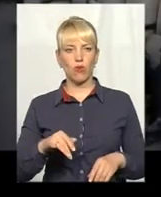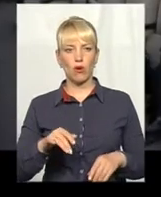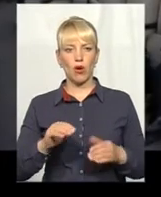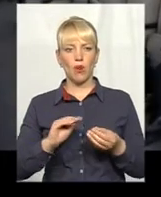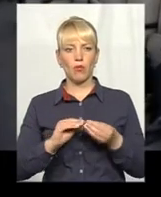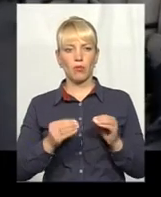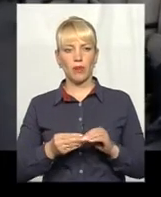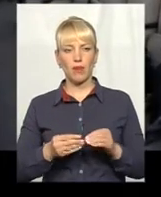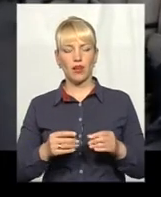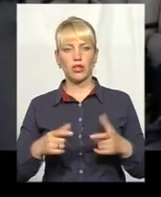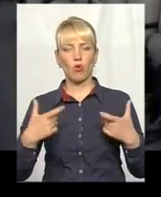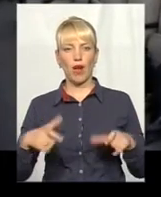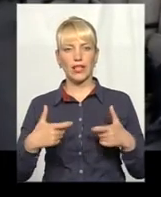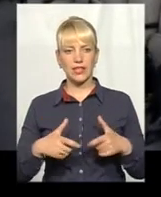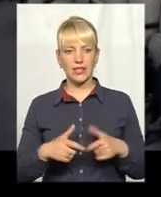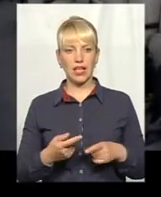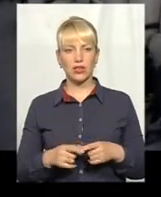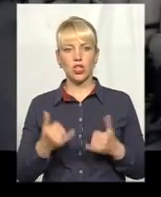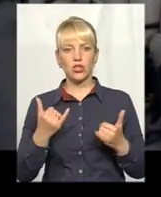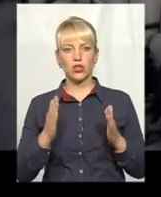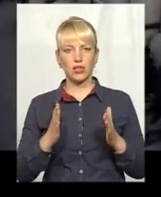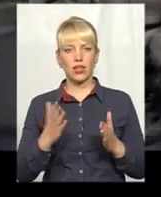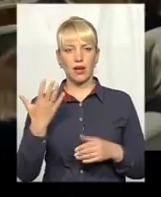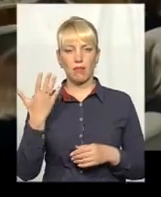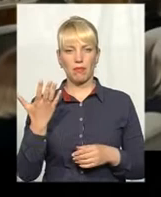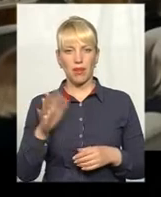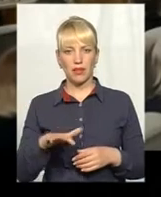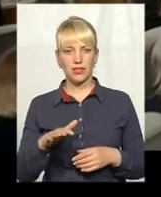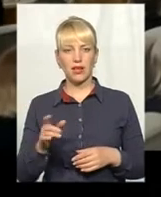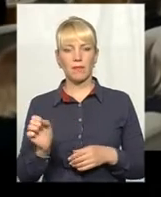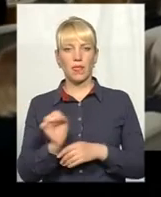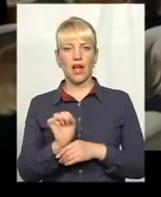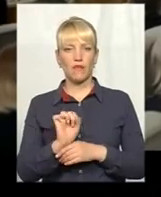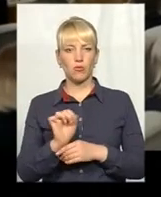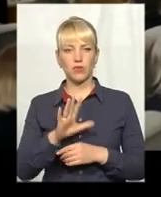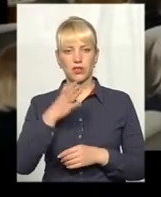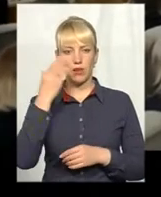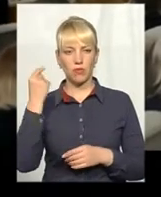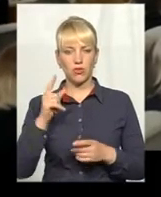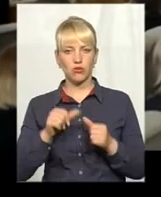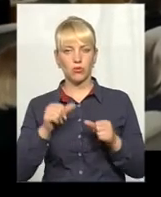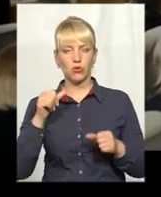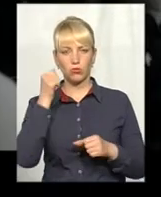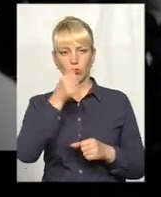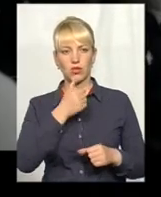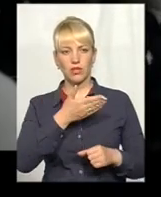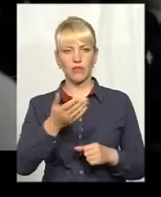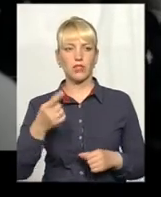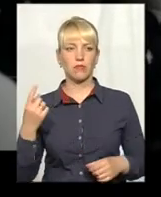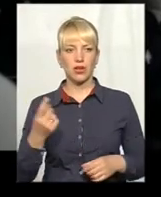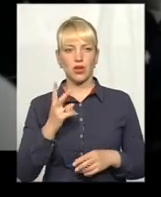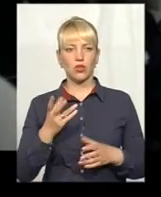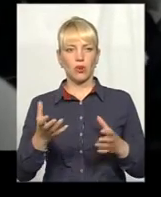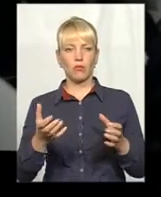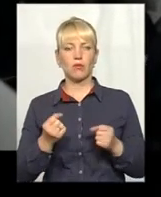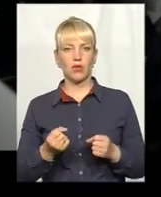Отримали новий однострій. Сьогодні тільки п'ять автомобілів. Але ми не забуваємо, що в минулому році в одній з перших отримали якусь кількість